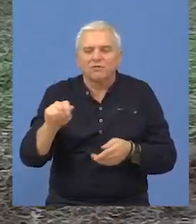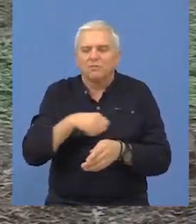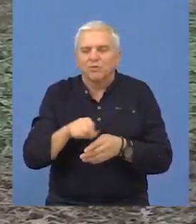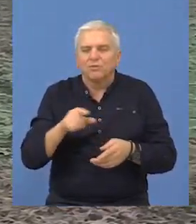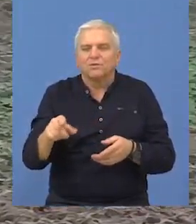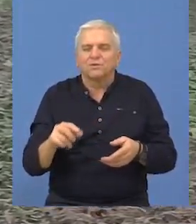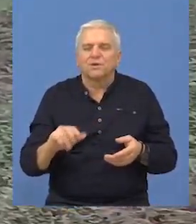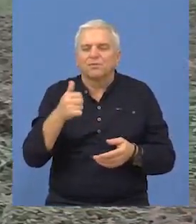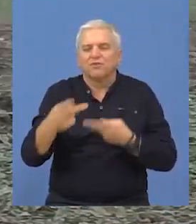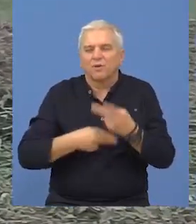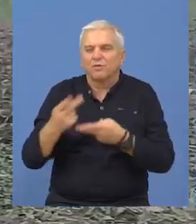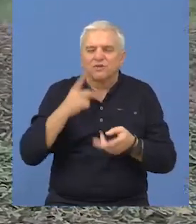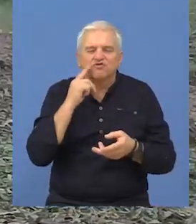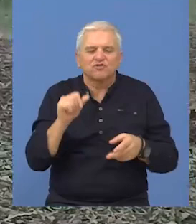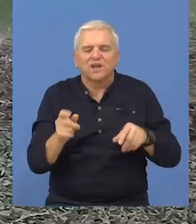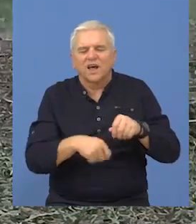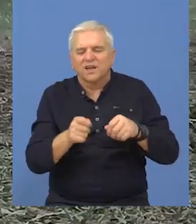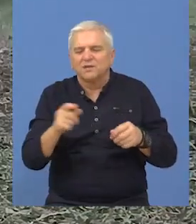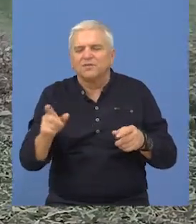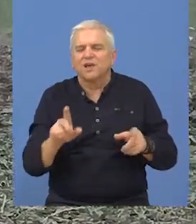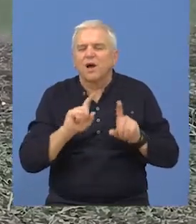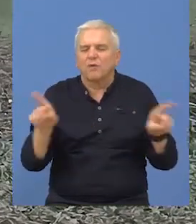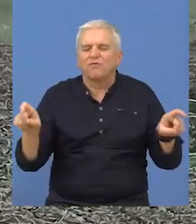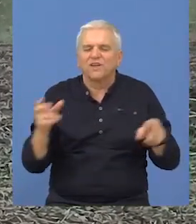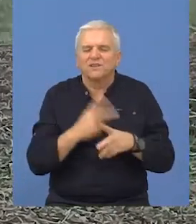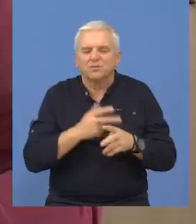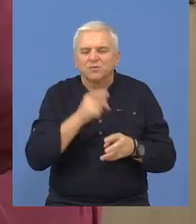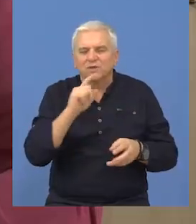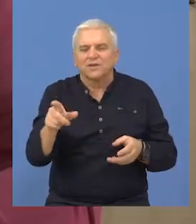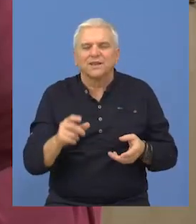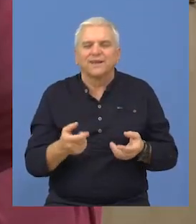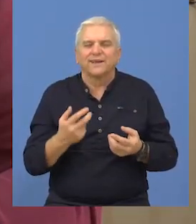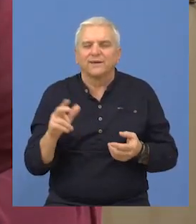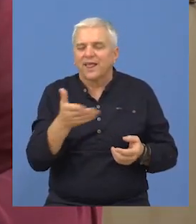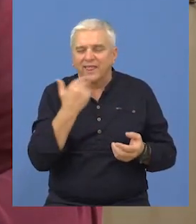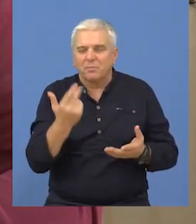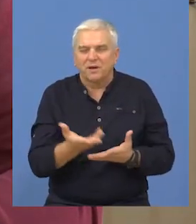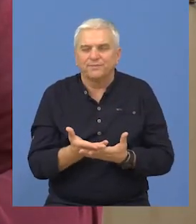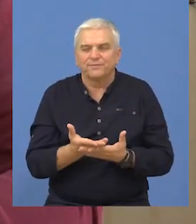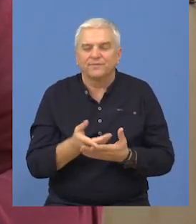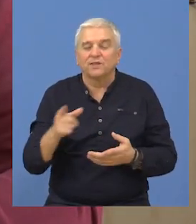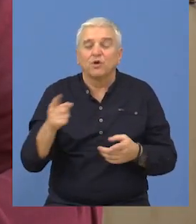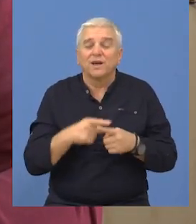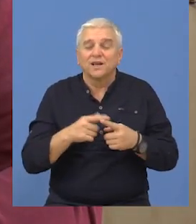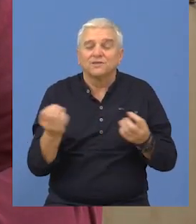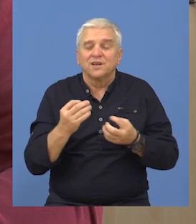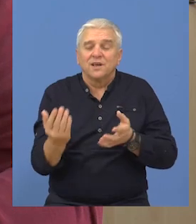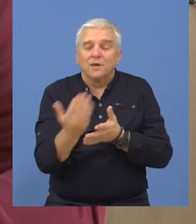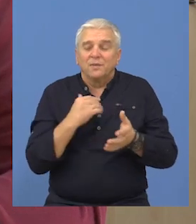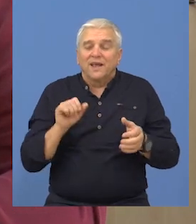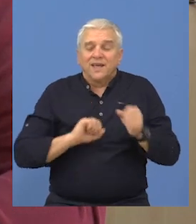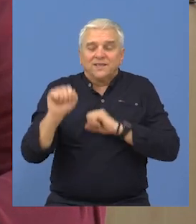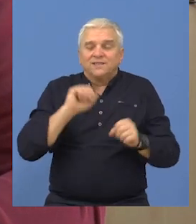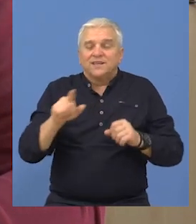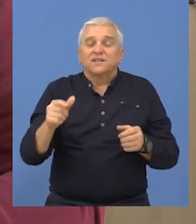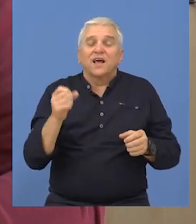kurativno, odnosno većina proizvođača u šećerne repi gljivična oboljenja tog tipa nema, iz